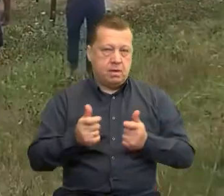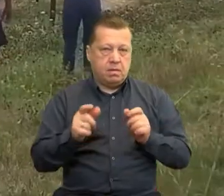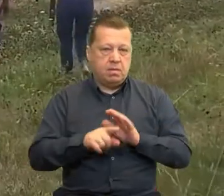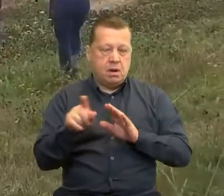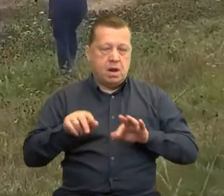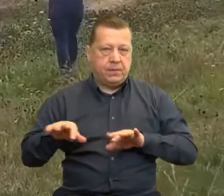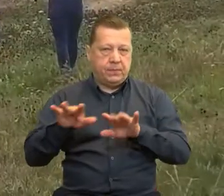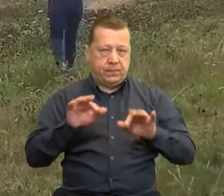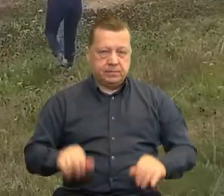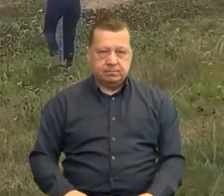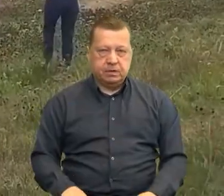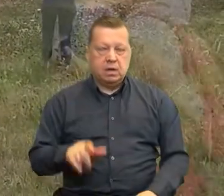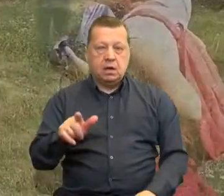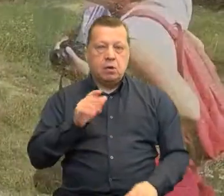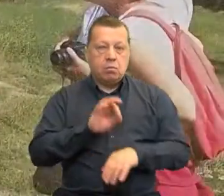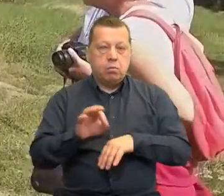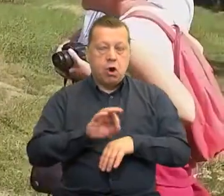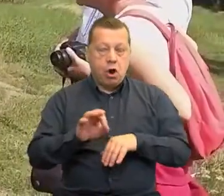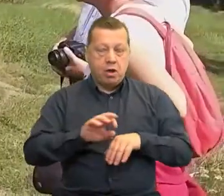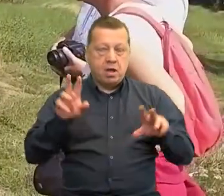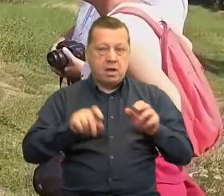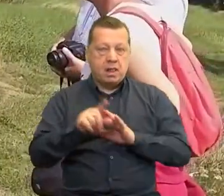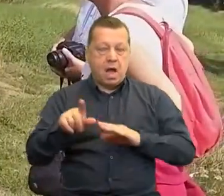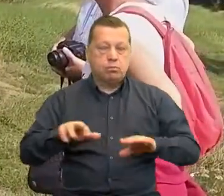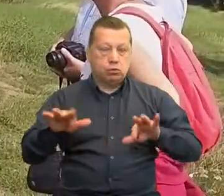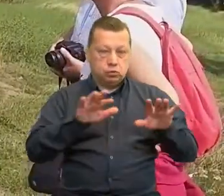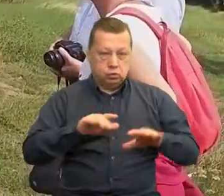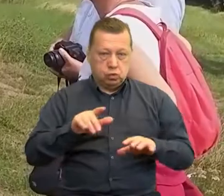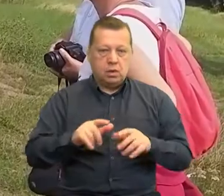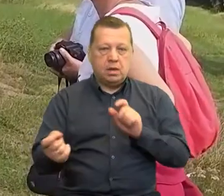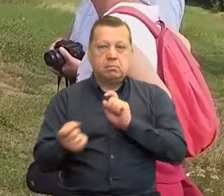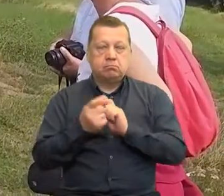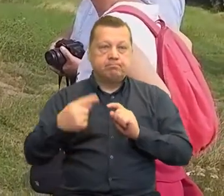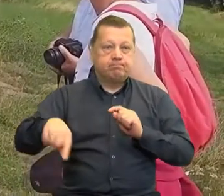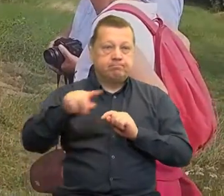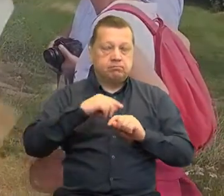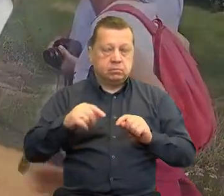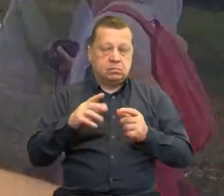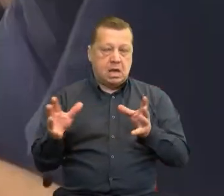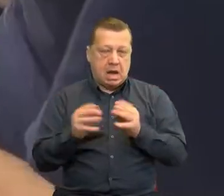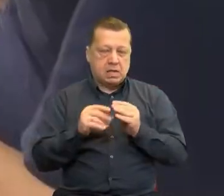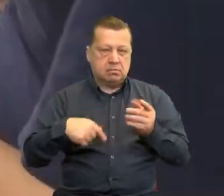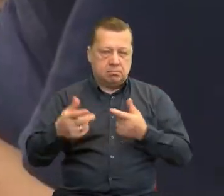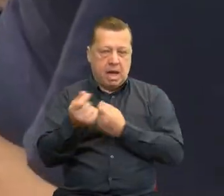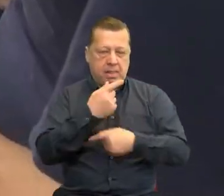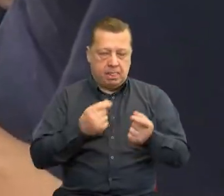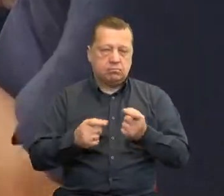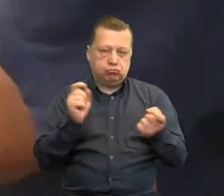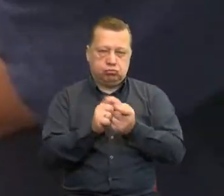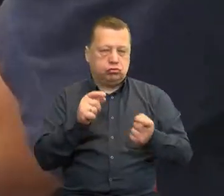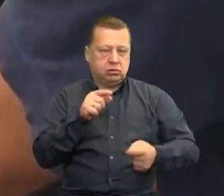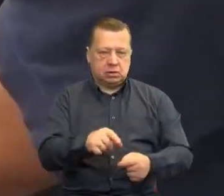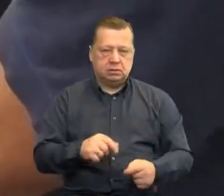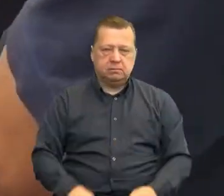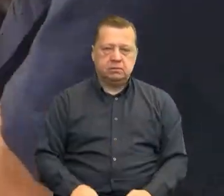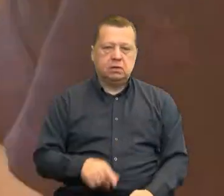zapylaczy. W projekcie dla pszczół razem z naszymi partnerami przeciwdziałamy tym zjawiskom i wdrażamy rozwiązania korzystne zarówno